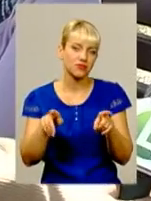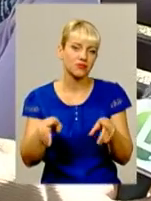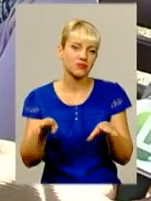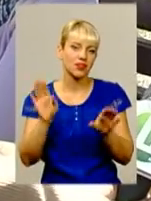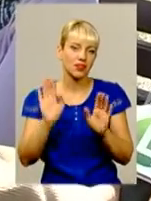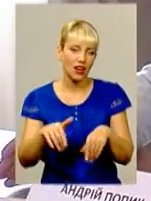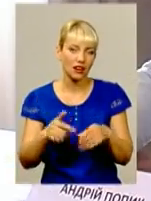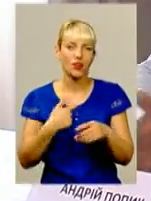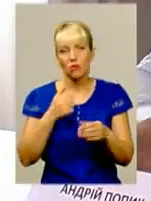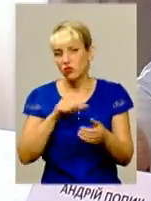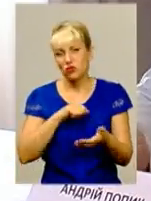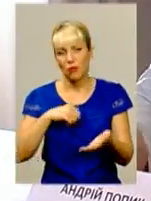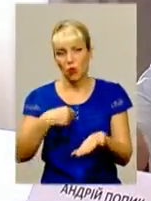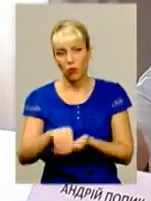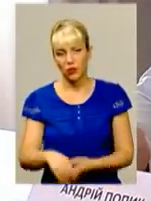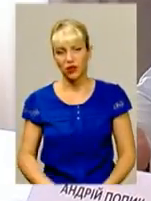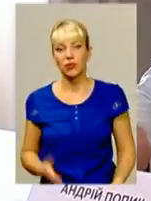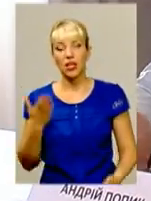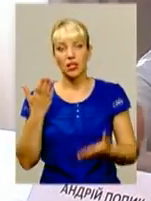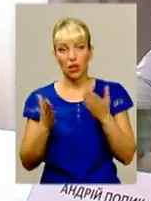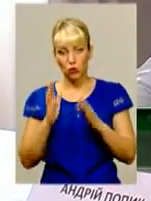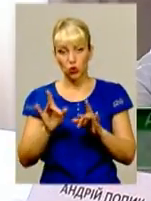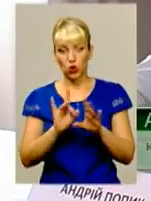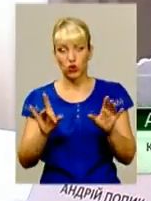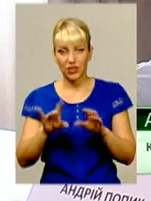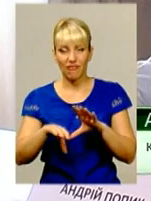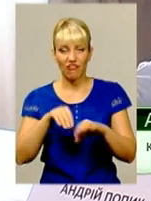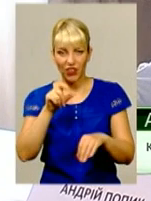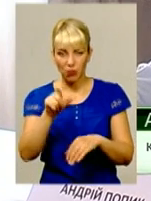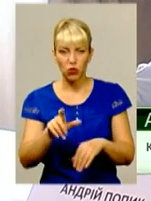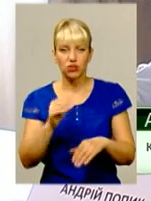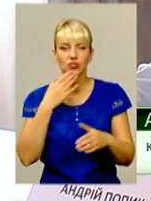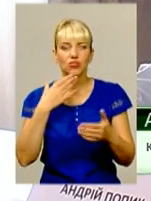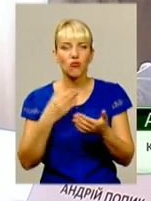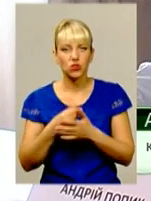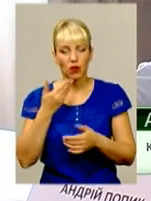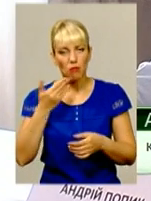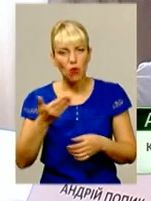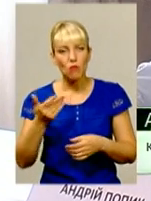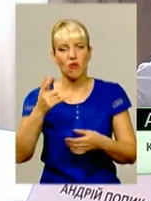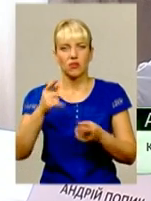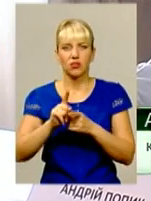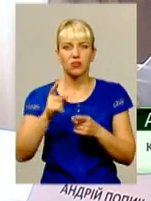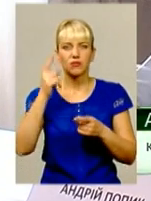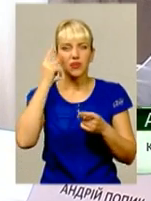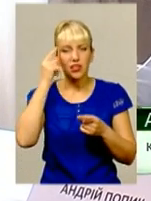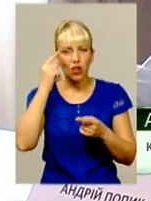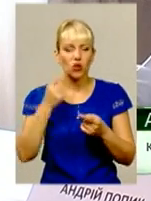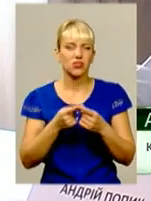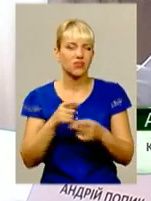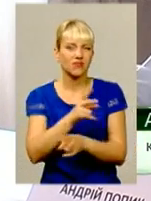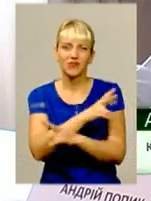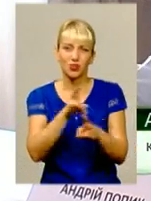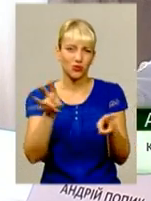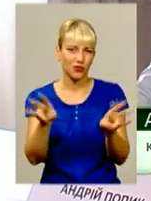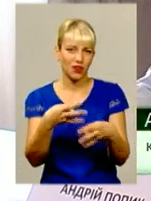громадянин купити. Якщо ви будете розказувати виборцю, там, якісь ідеологічні свої програми, так, це добійся нікому не потрібно і ніхто